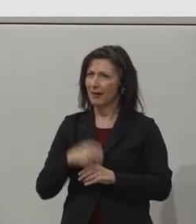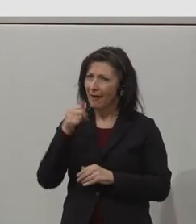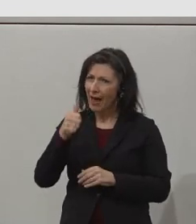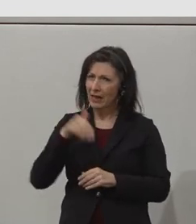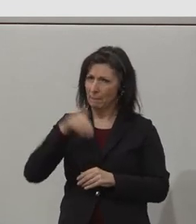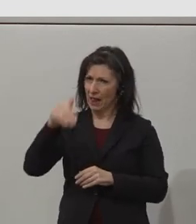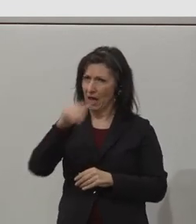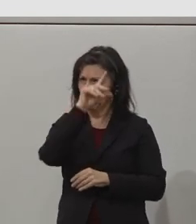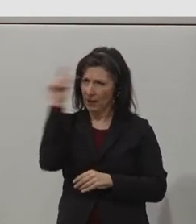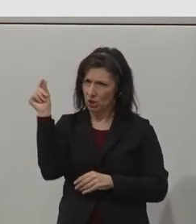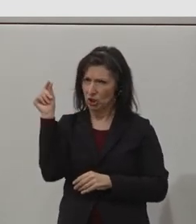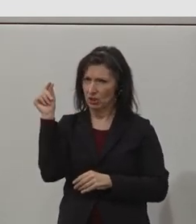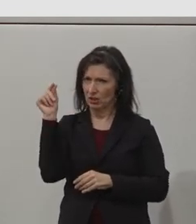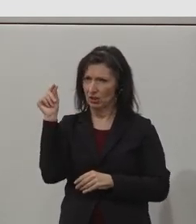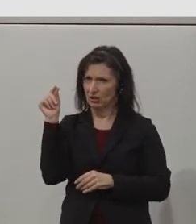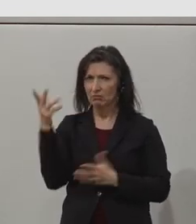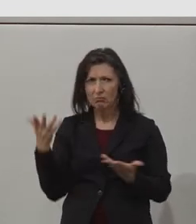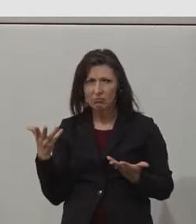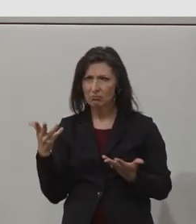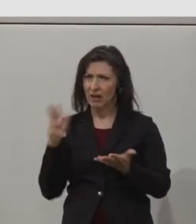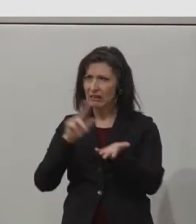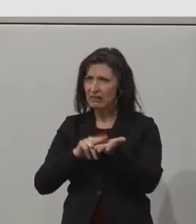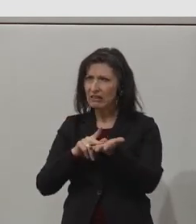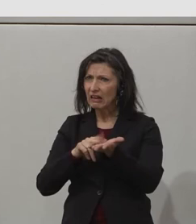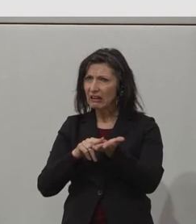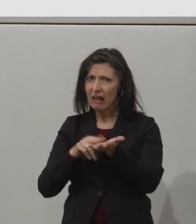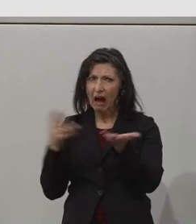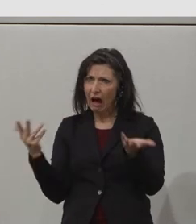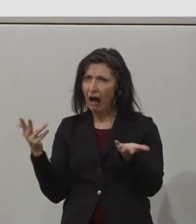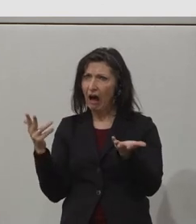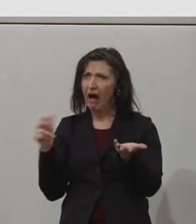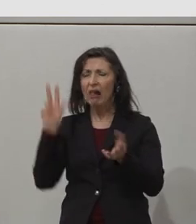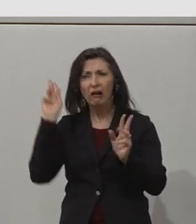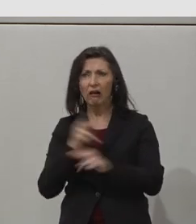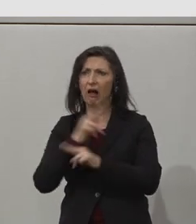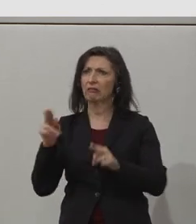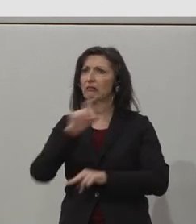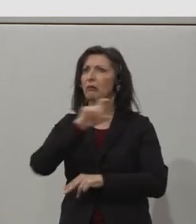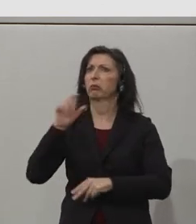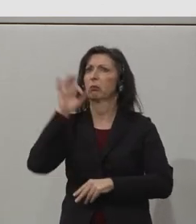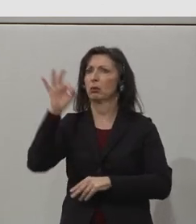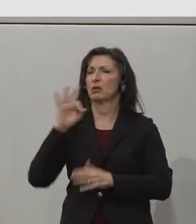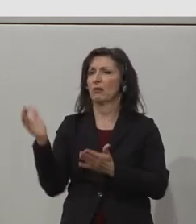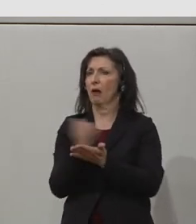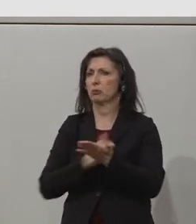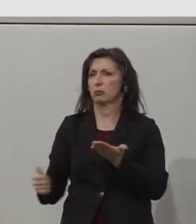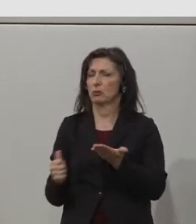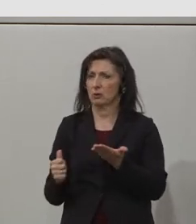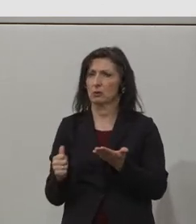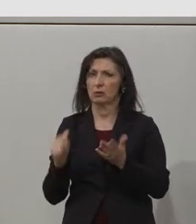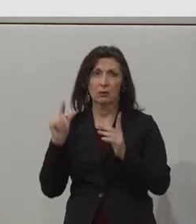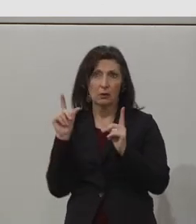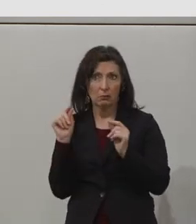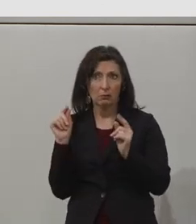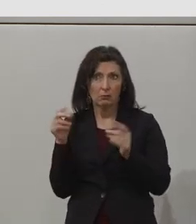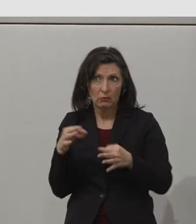potential of the digital world. And at Fable, we believe that's to say one billion people cannot fully participate